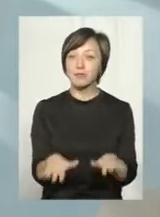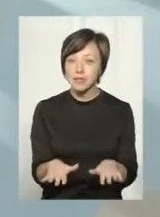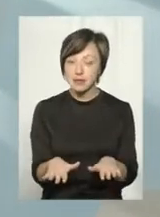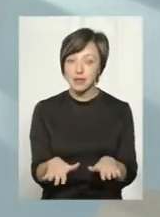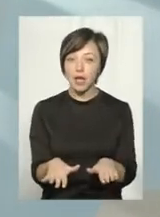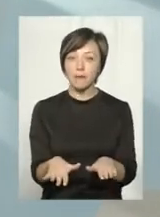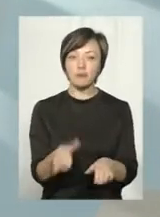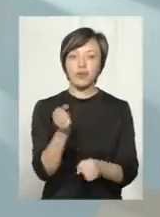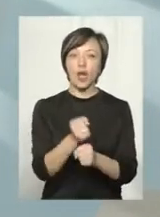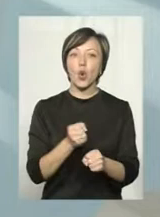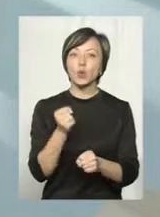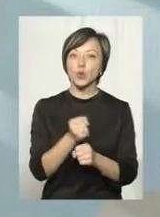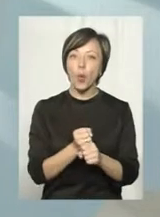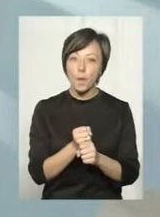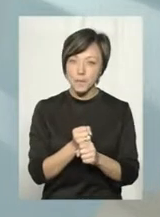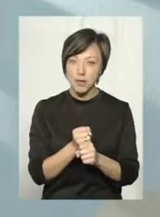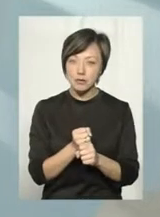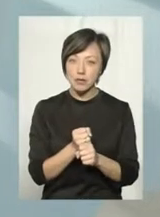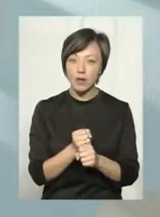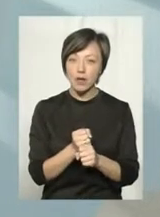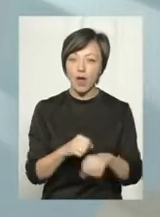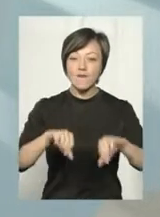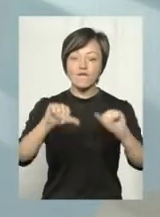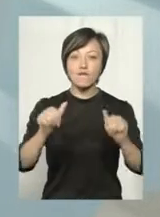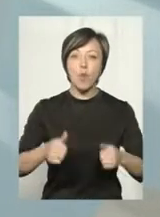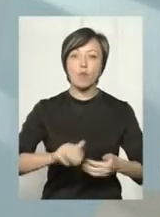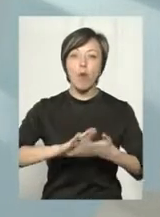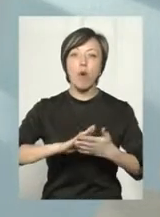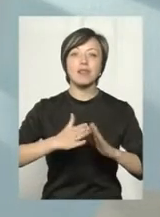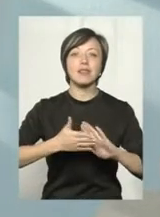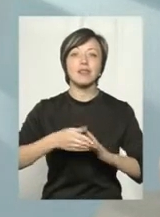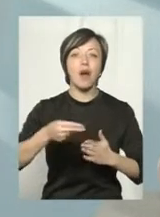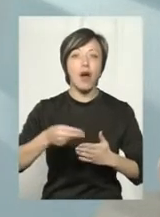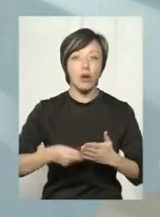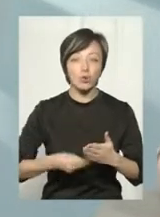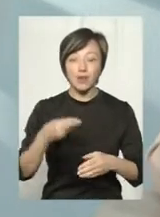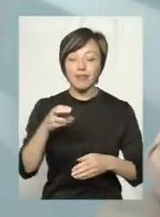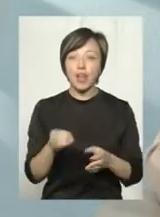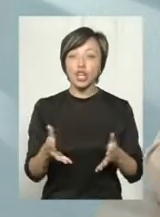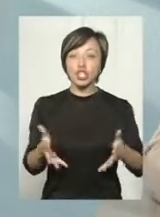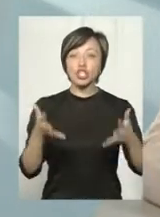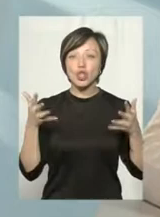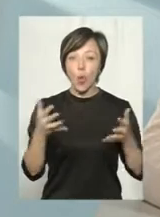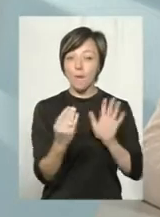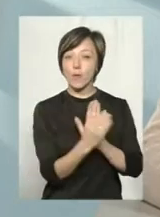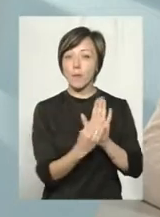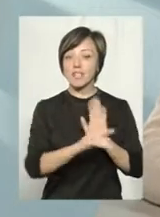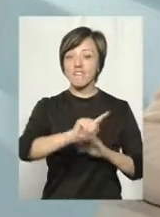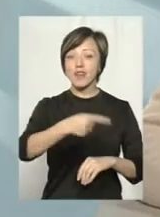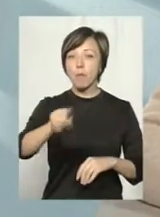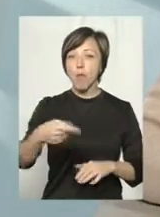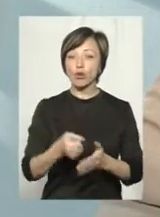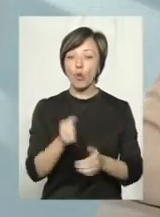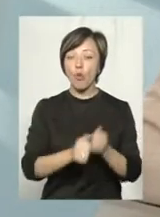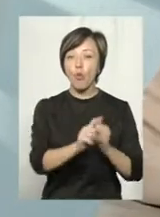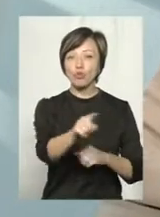розроби форму контракта, де чітко пропише вимоги до